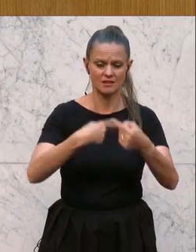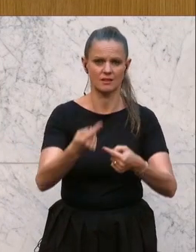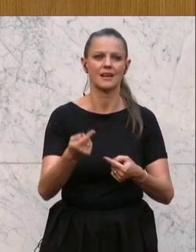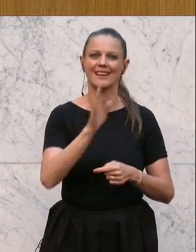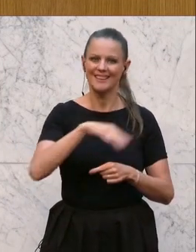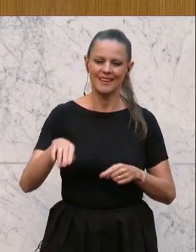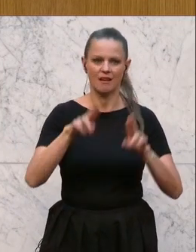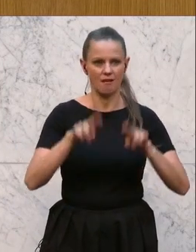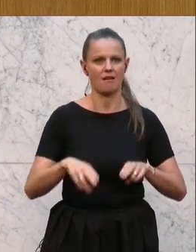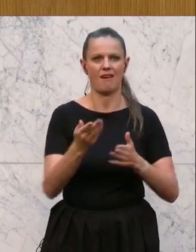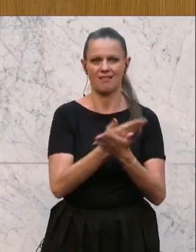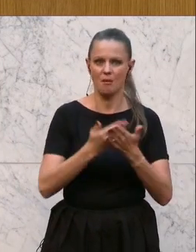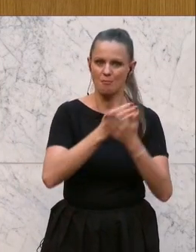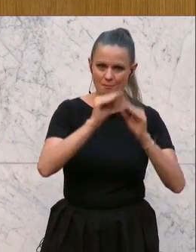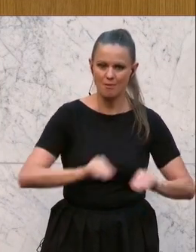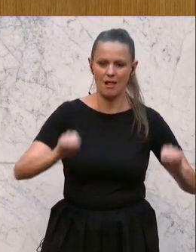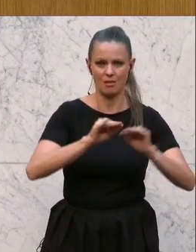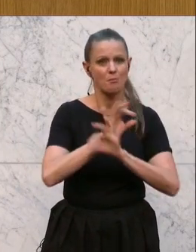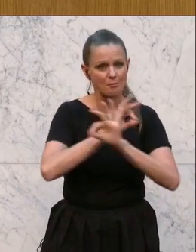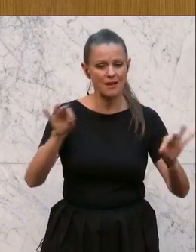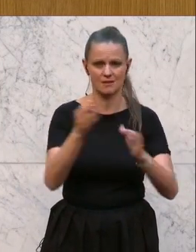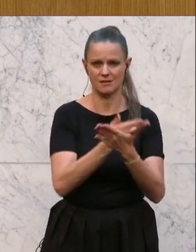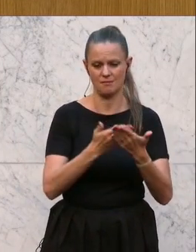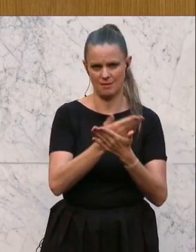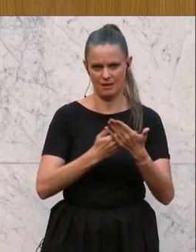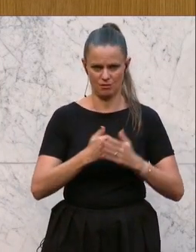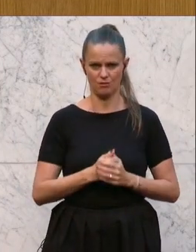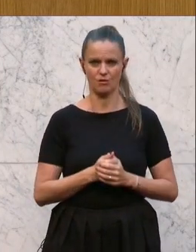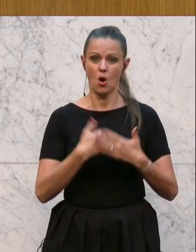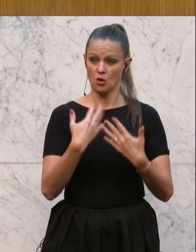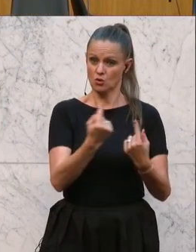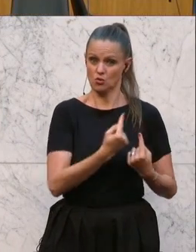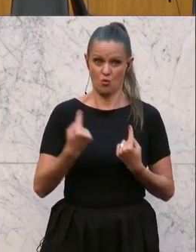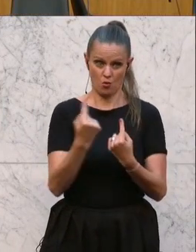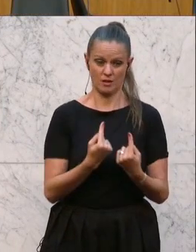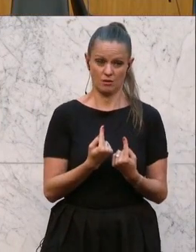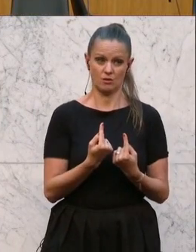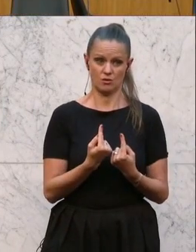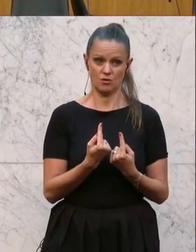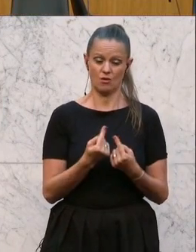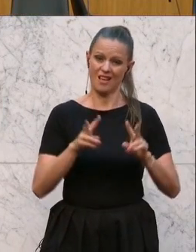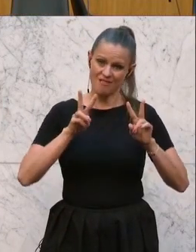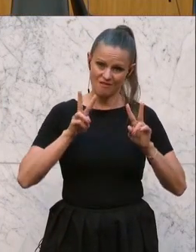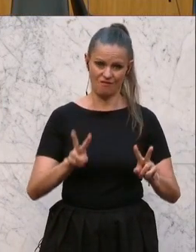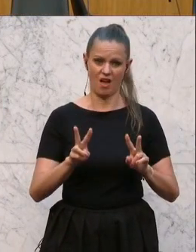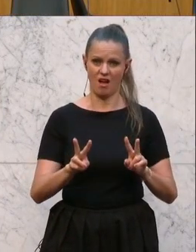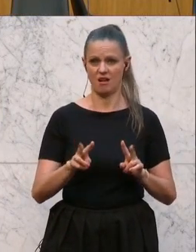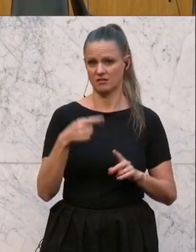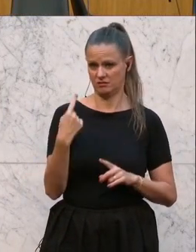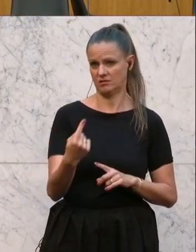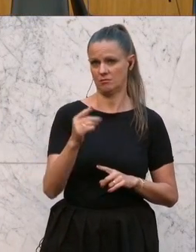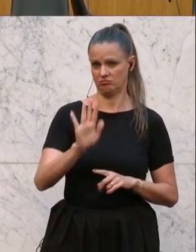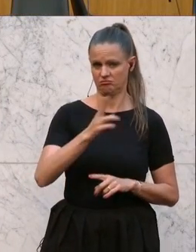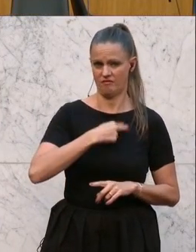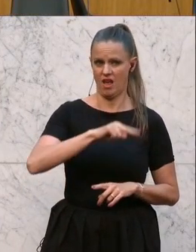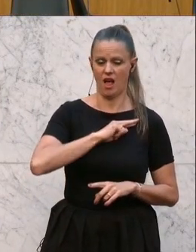Bildung und auf die beste Bildung. Und diese Situation jetzt ist hausgemacht. Das ist Folge